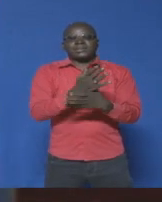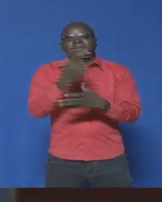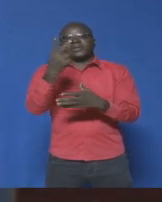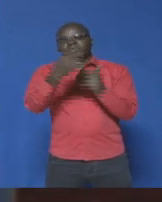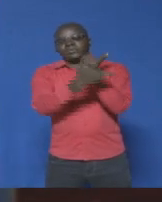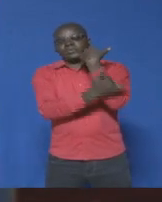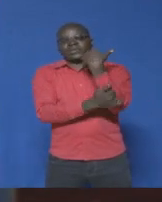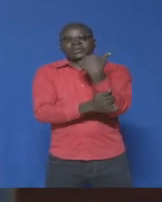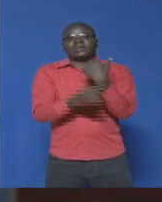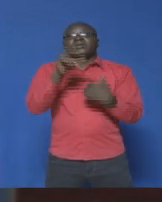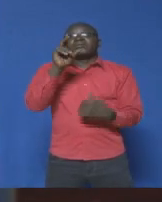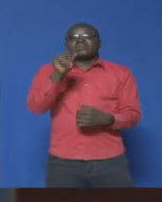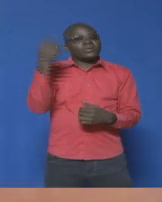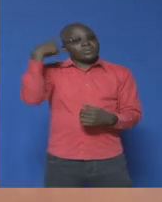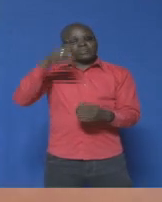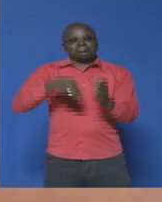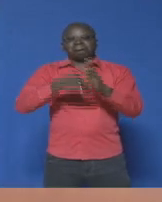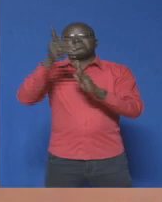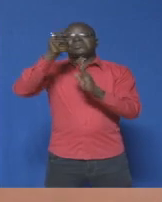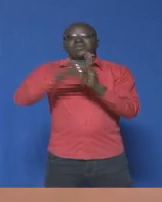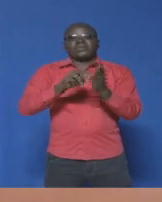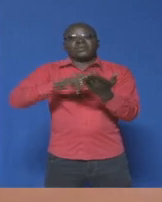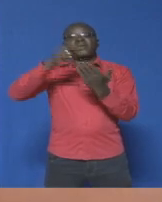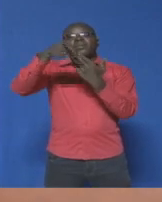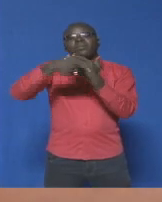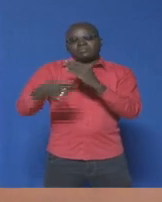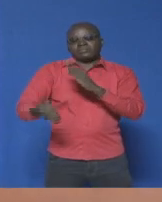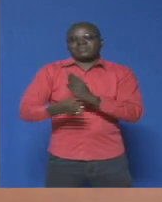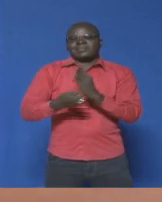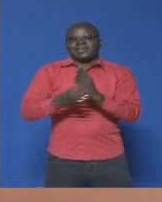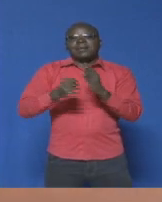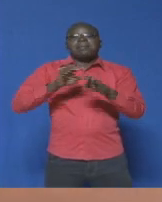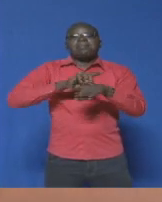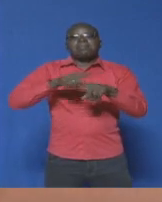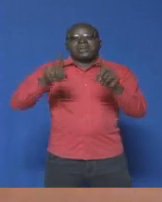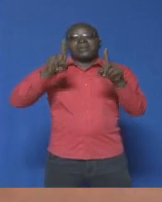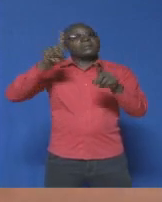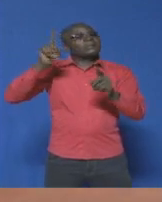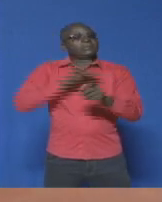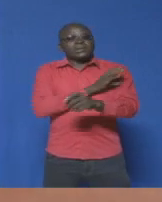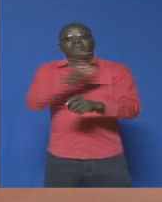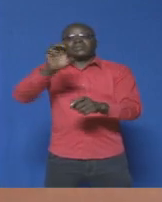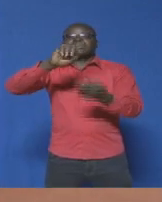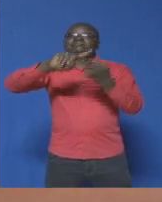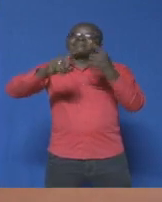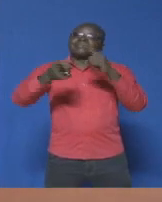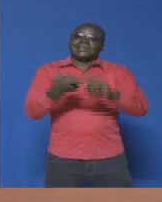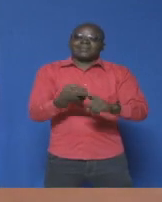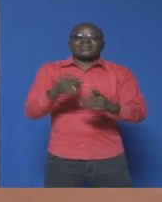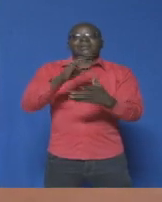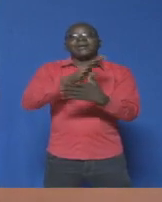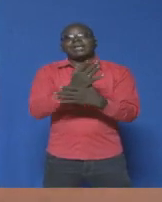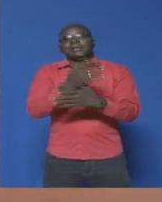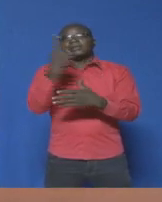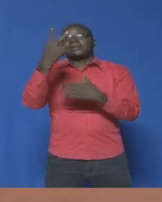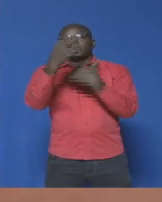seulement le développement des projets économiques, mais surtout pour renforcer l'amitié entre les deux pays.